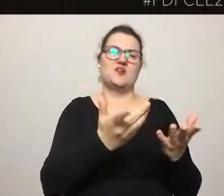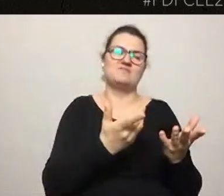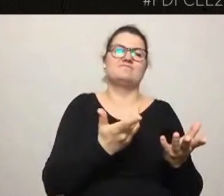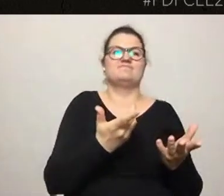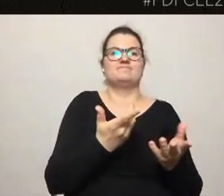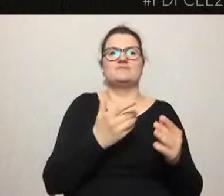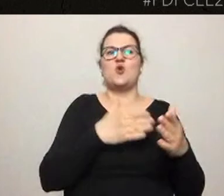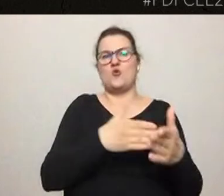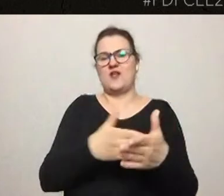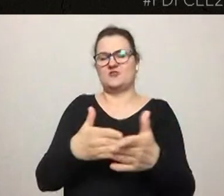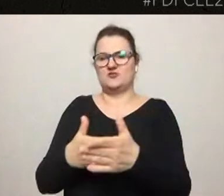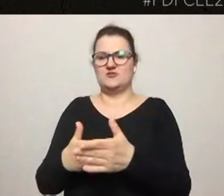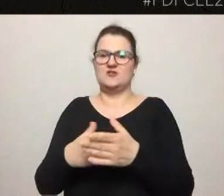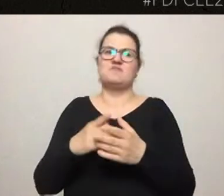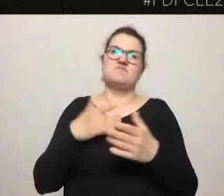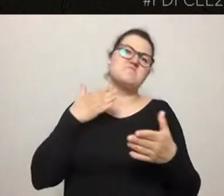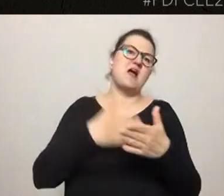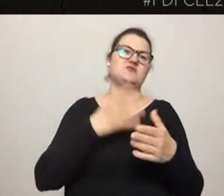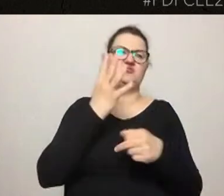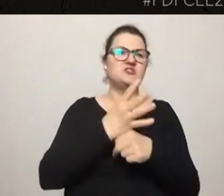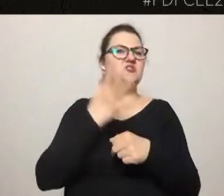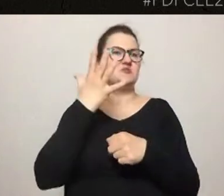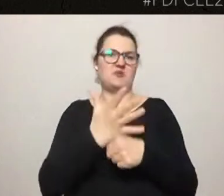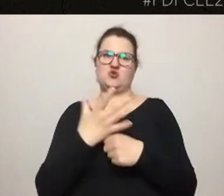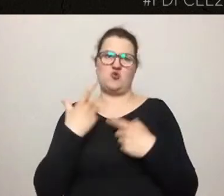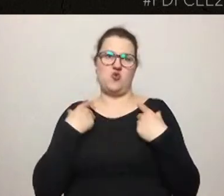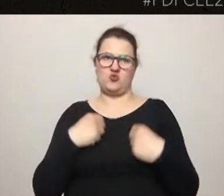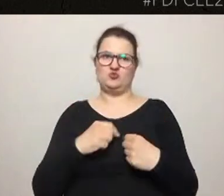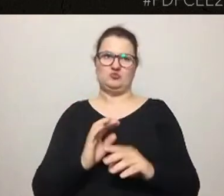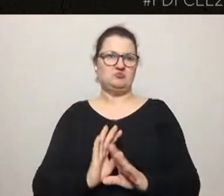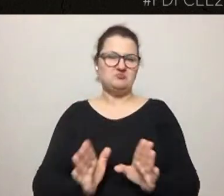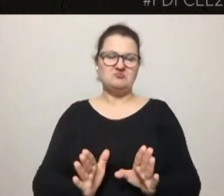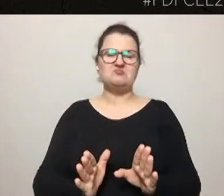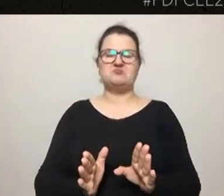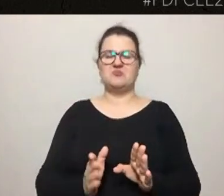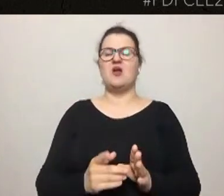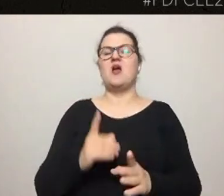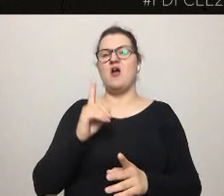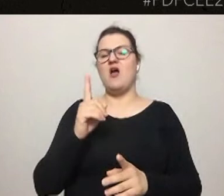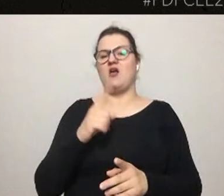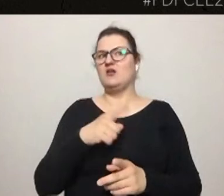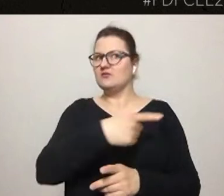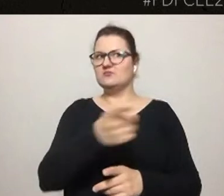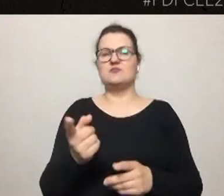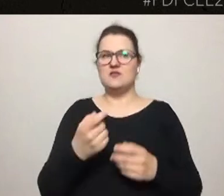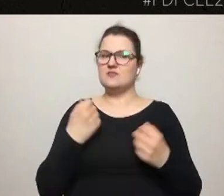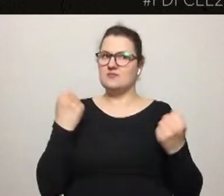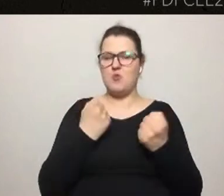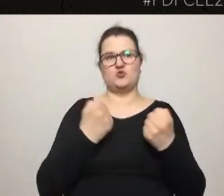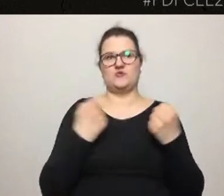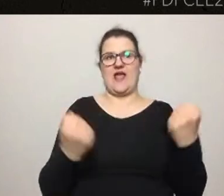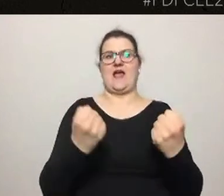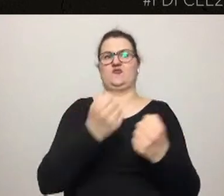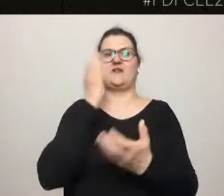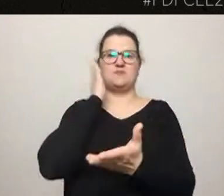40-50 osób maksymalnie, ale z drugiej strony to byli ci najbardziej zaangażowani mieszkańcy. I te warsztaty